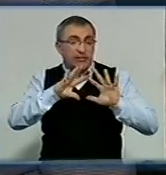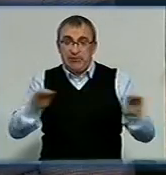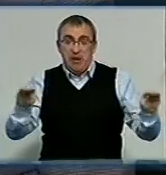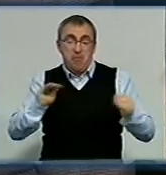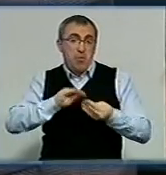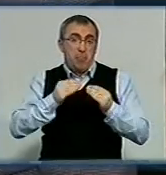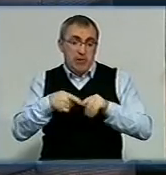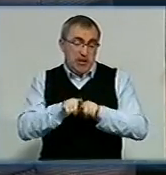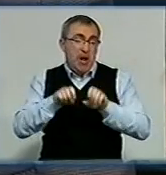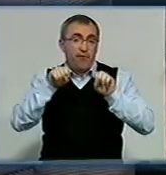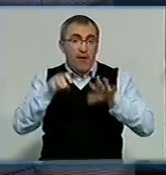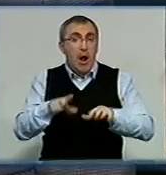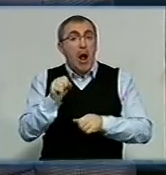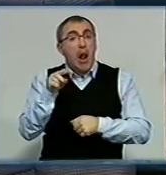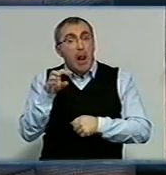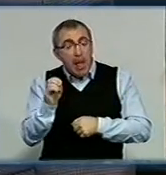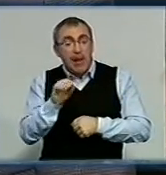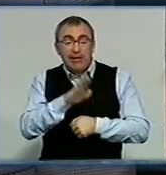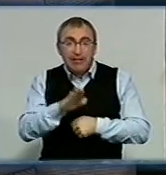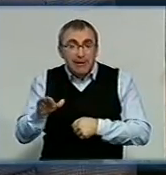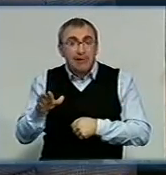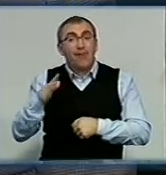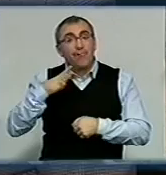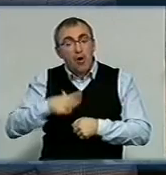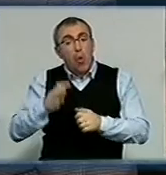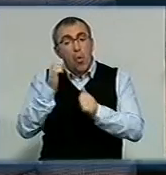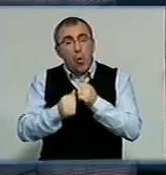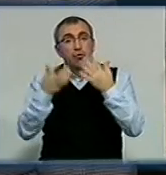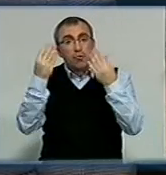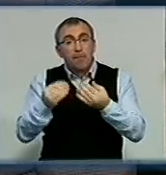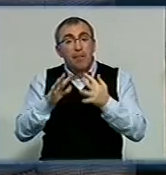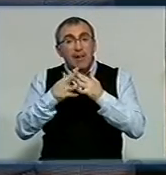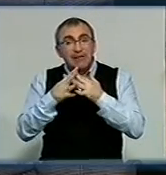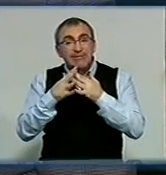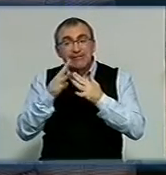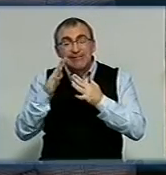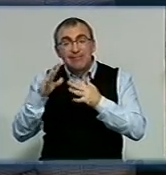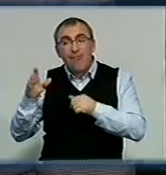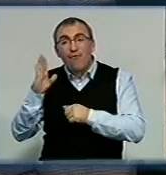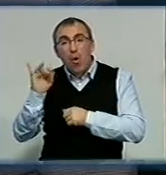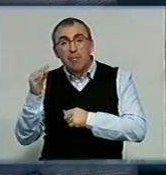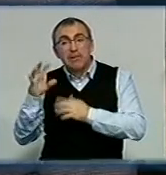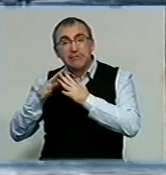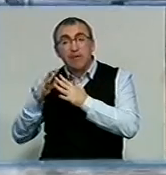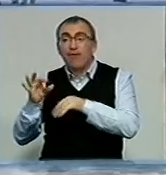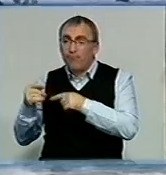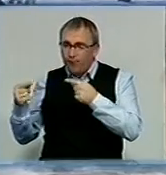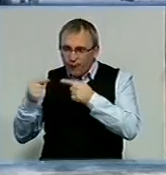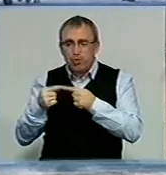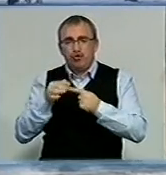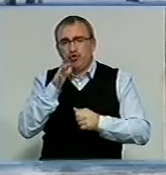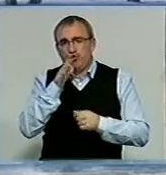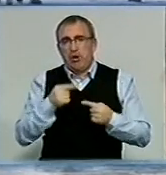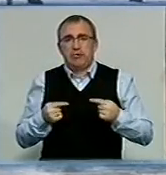вирішується. Але діти довозяться дітей кожного дня до села Лісне із Володимирської школи і вчасно. Югор Токар,